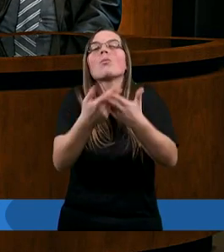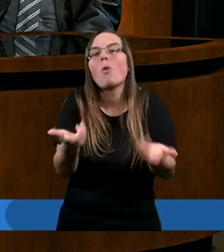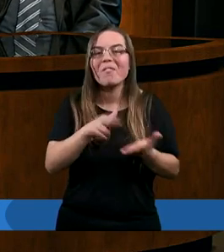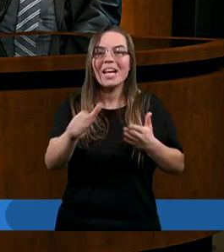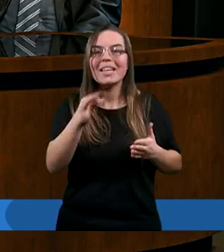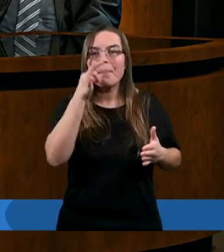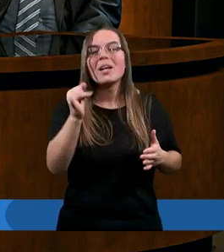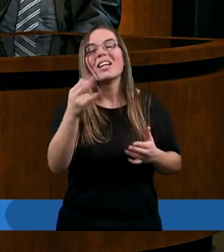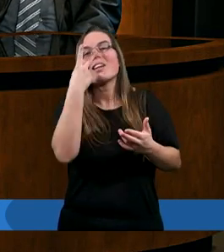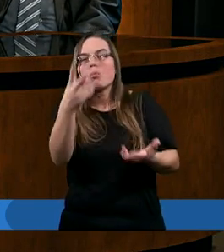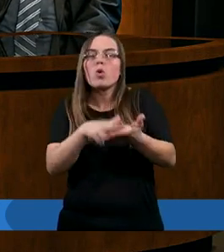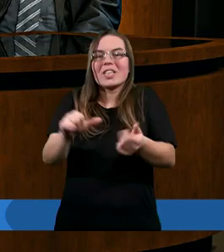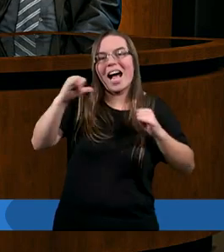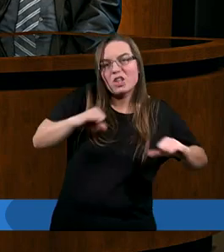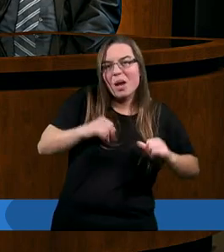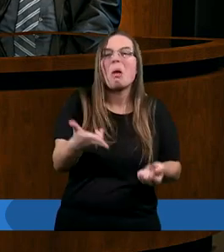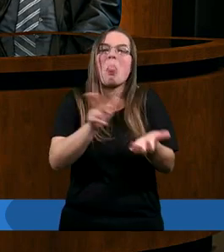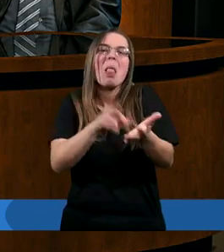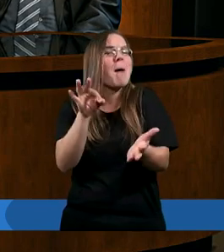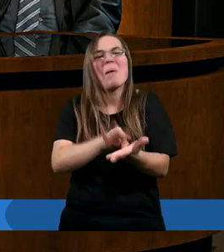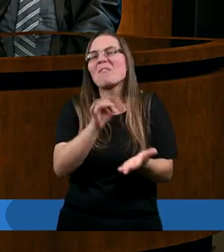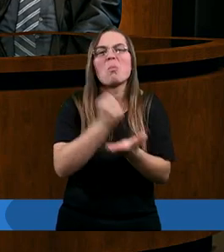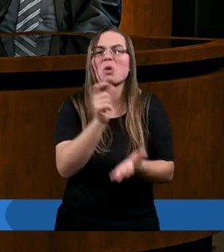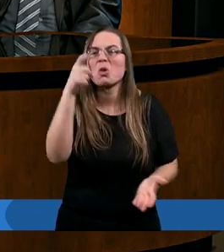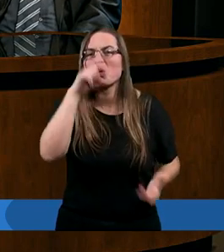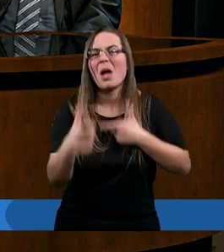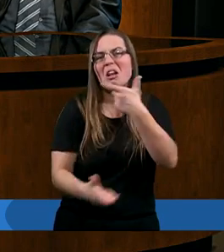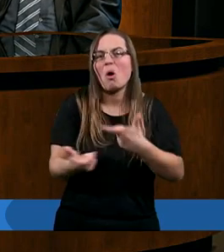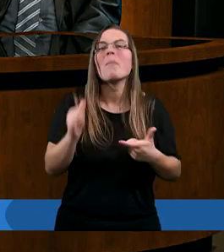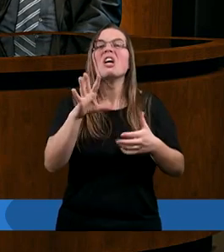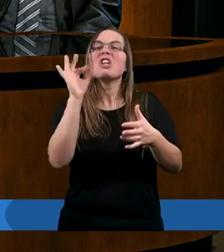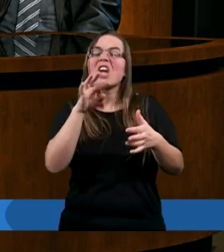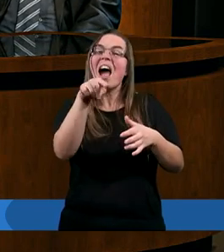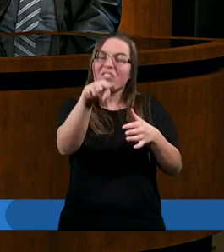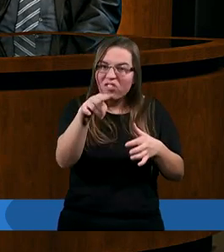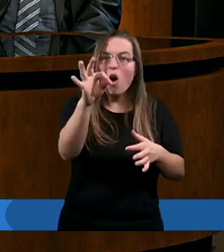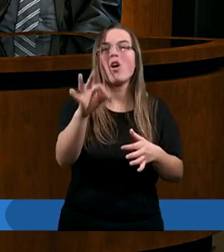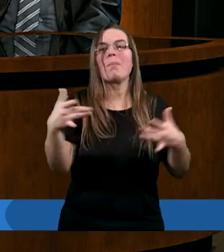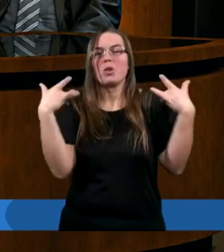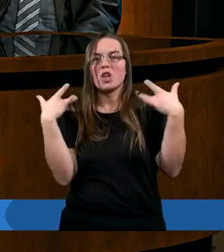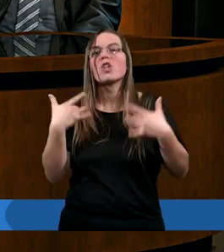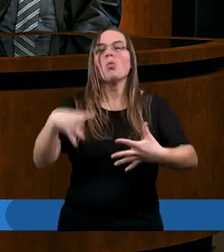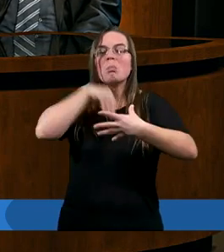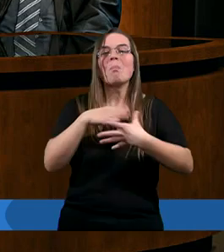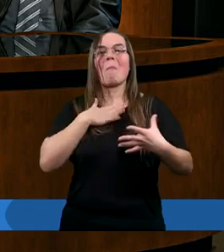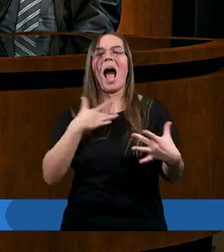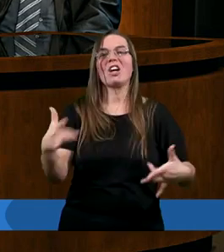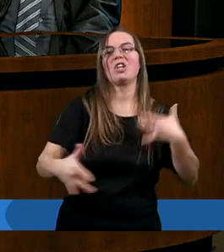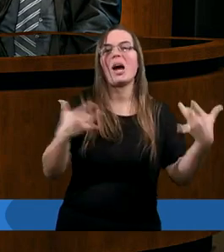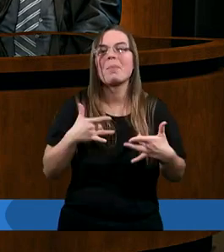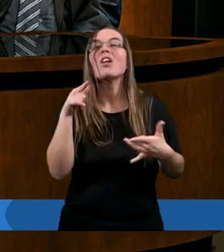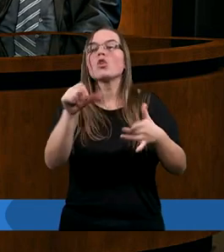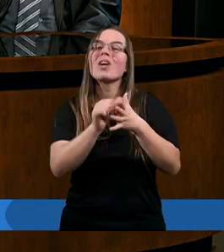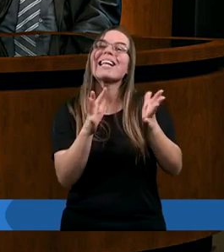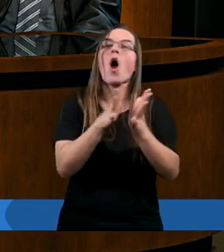spójrz na siebie, coś musiałeś złego zrobić przy twojej szlachetności, że dopadło cię cierpienie. To taki